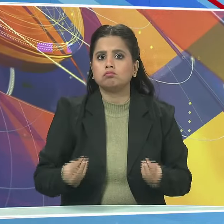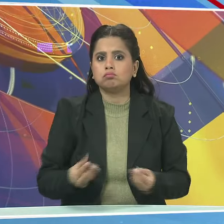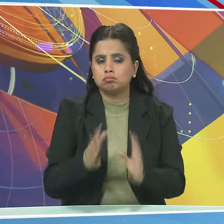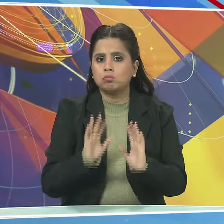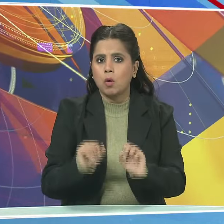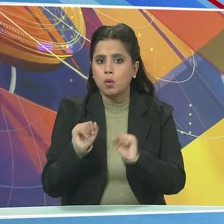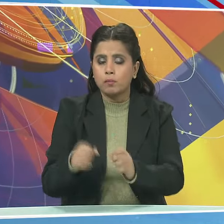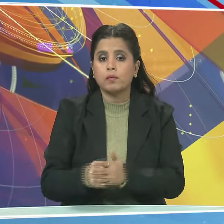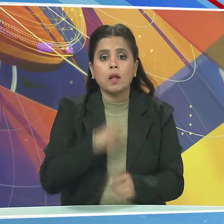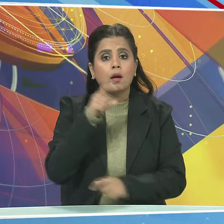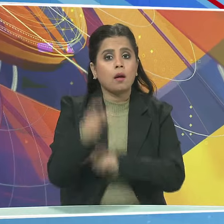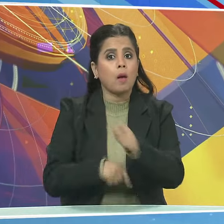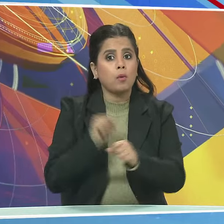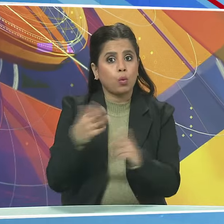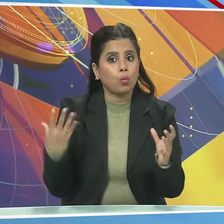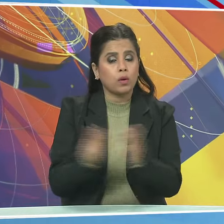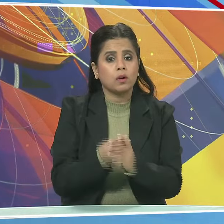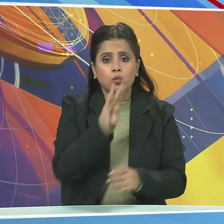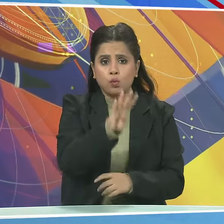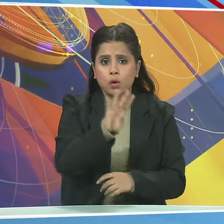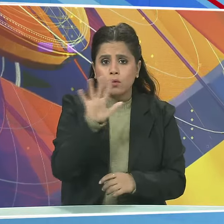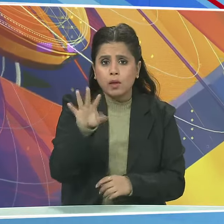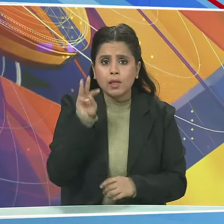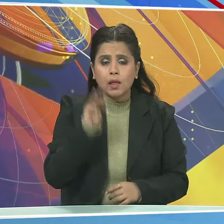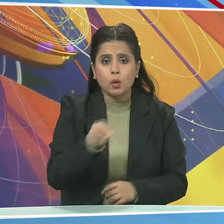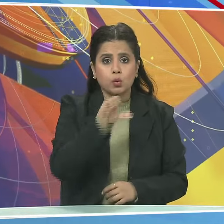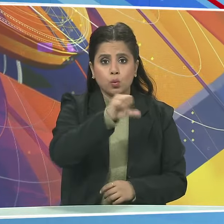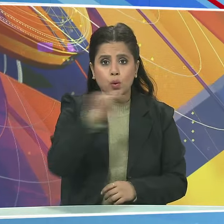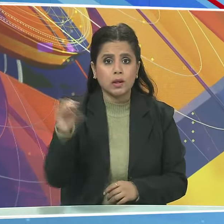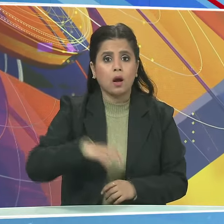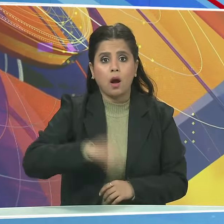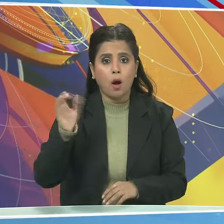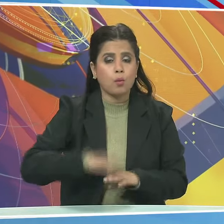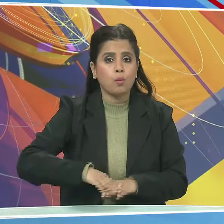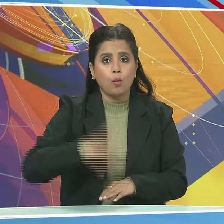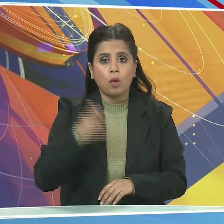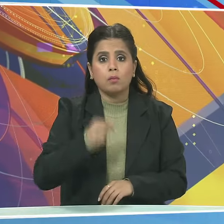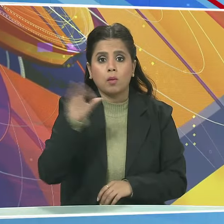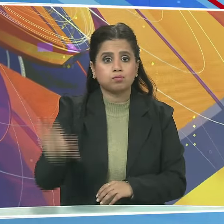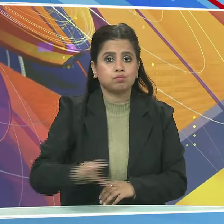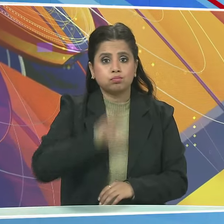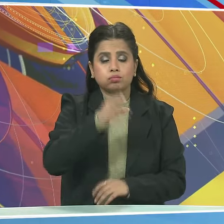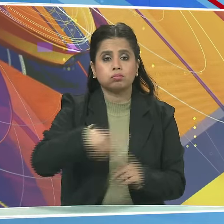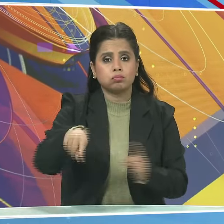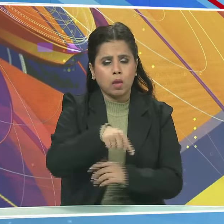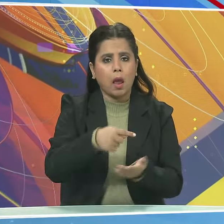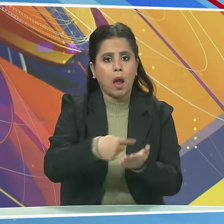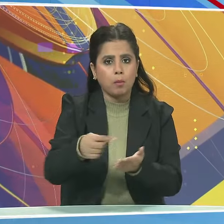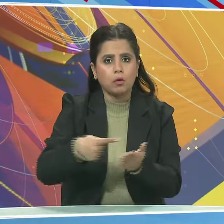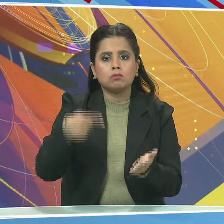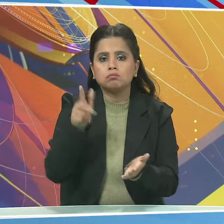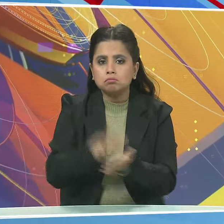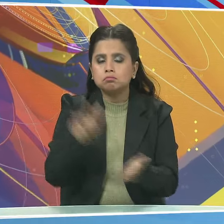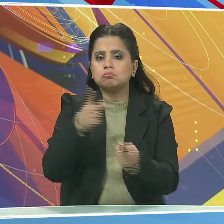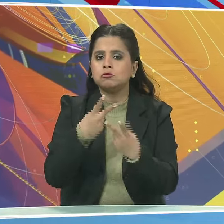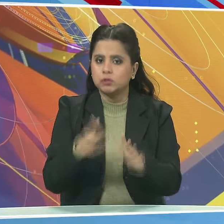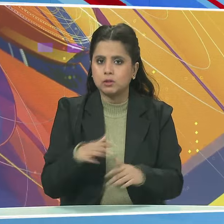कम्पनियों के साथ 45,900 करोड से ज्यादा के निवेश करार किये गए हैं